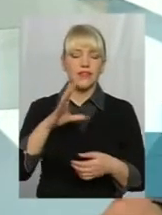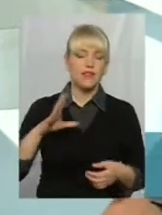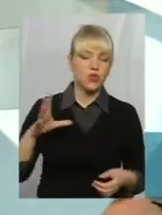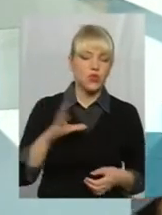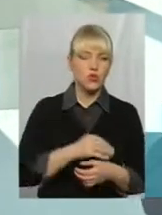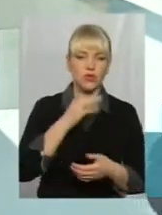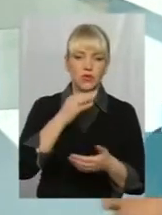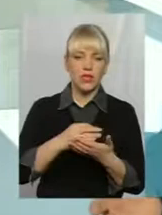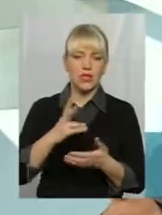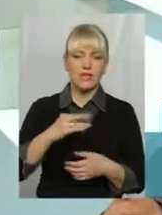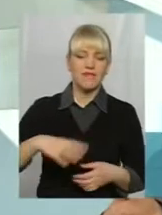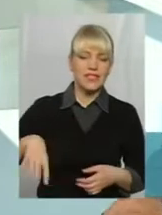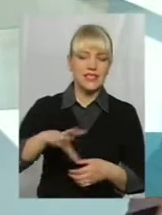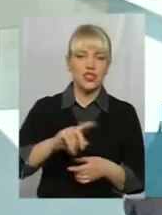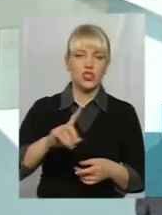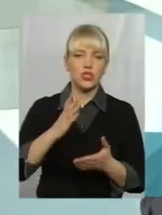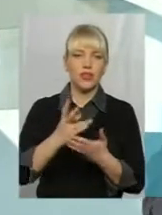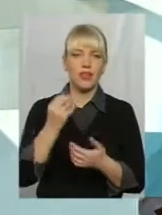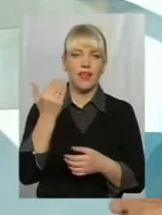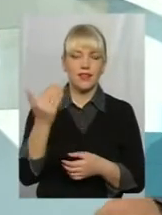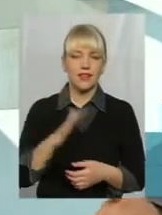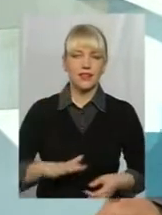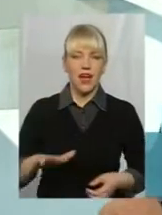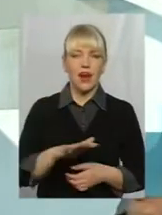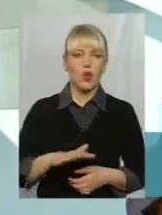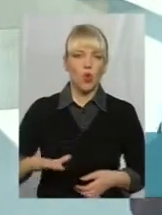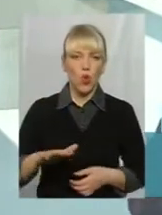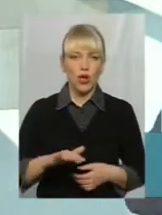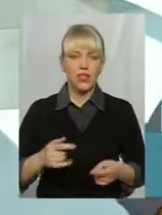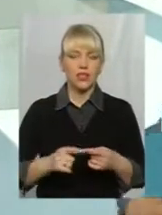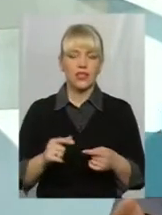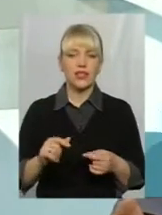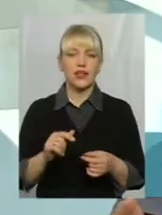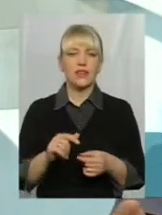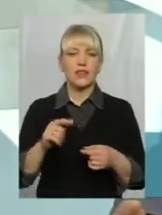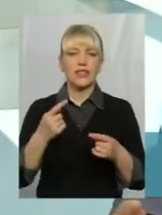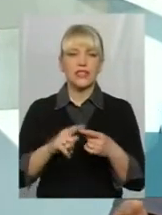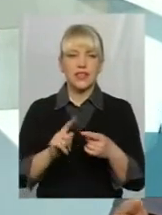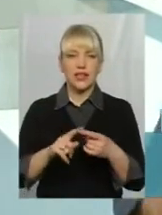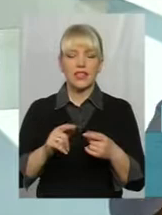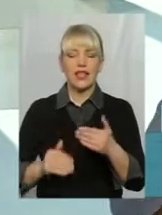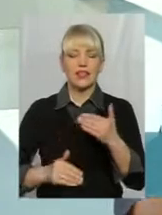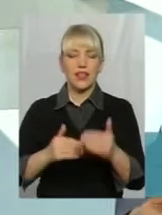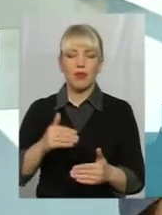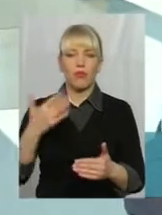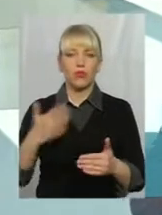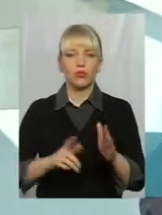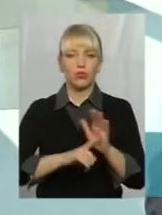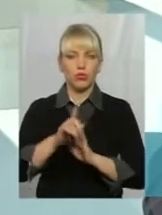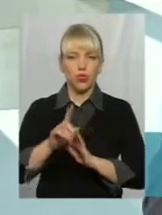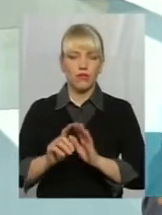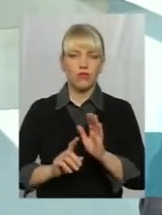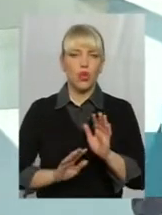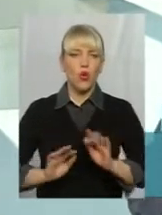вони ж насправді відповідають за все, що є на їхній території, відповідно за виключенням землі. На сьогоднішній день цей етап почав рухатись.